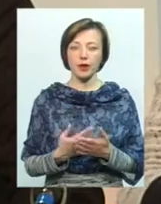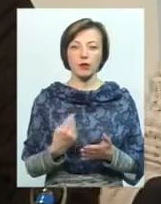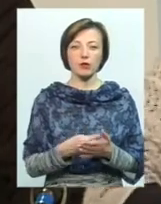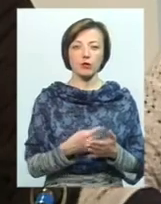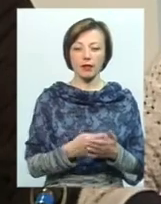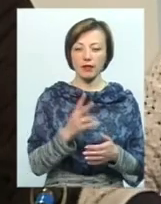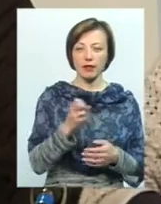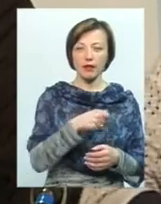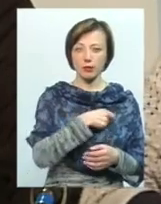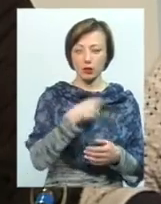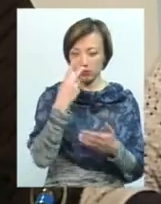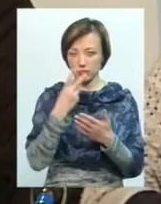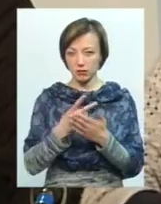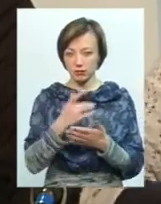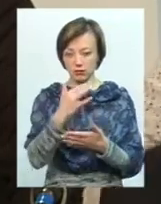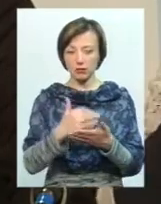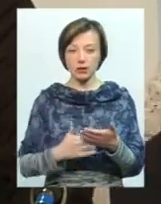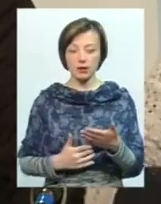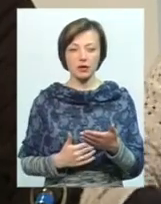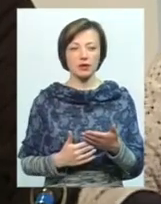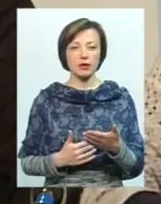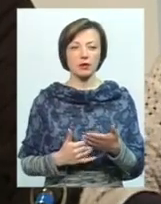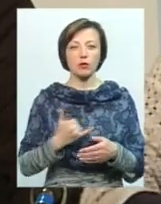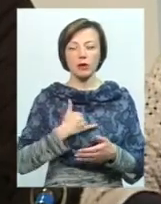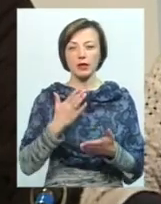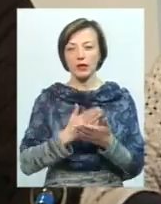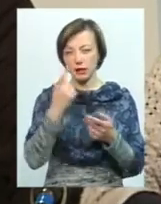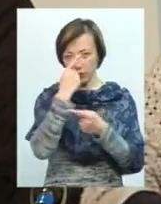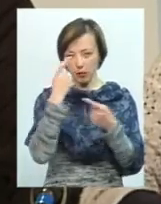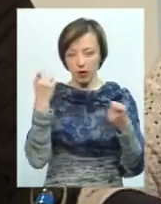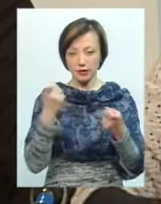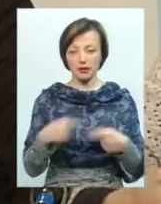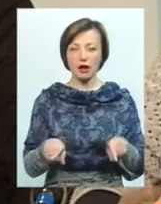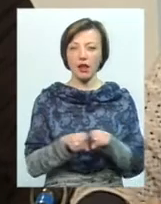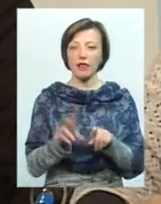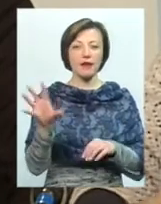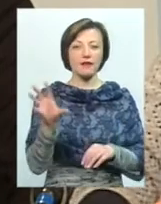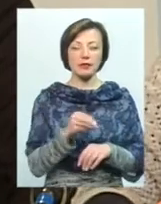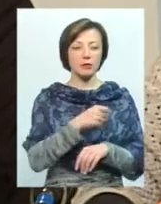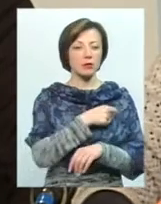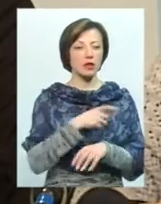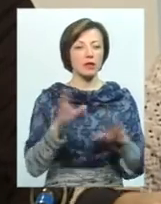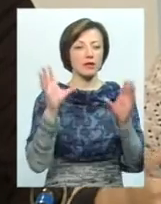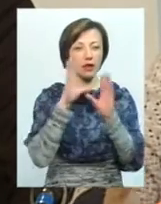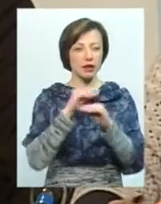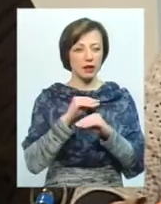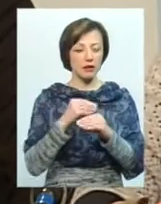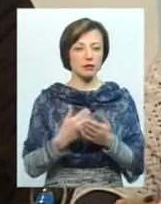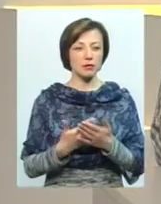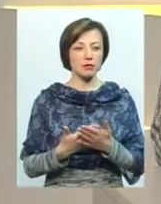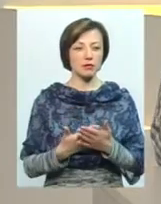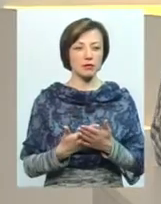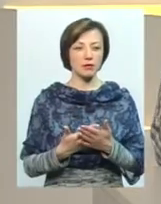депутатів, мені є просто в мене така інформація, так я так спостерігаю, що не всім депутатам вдається з